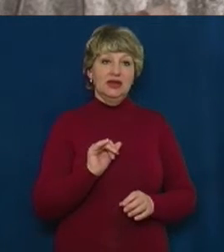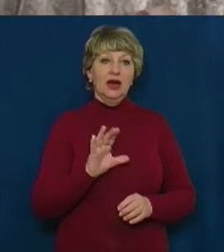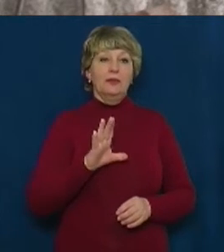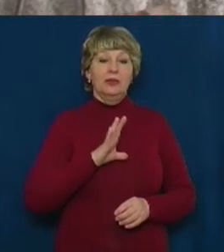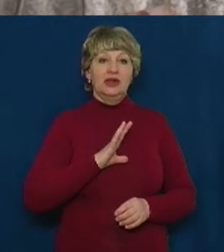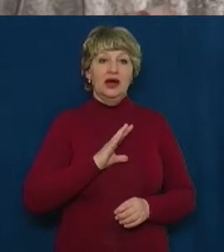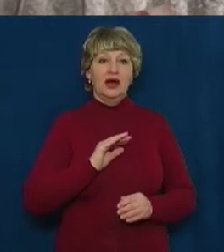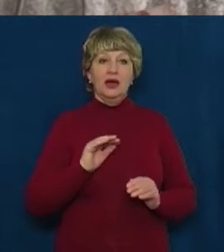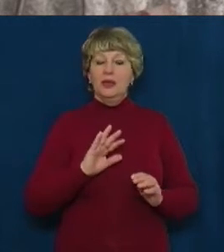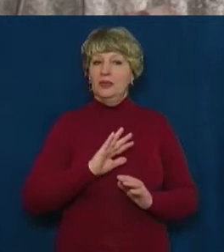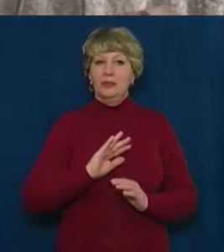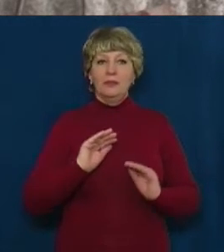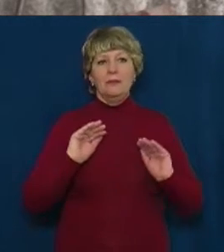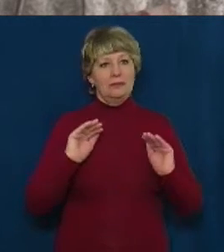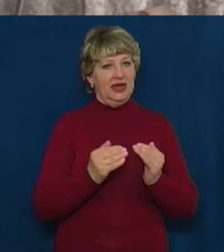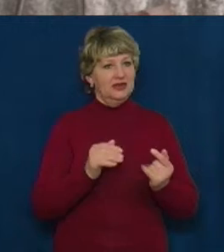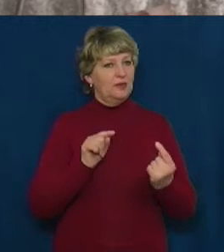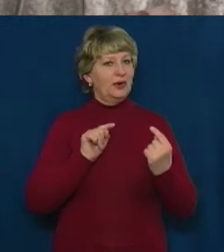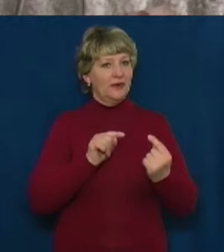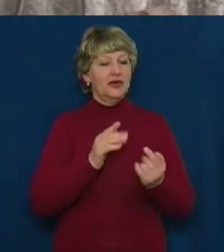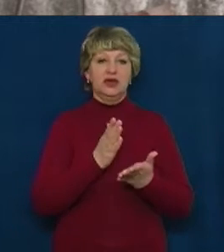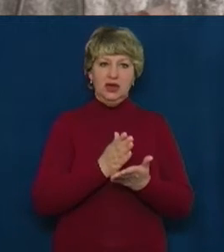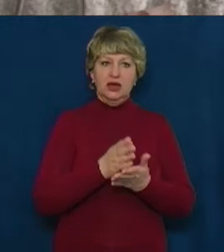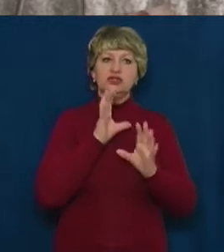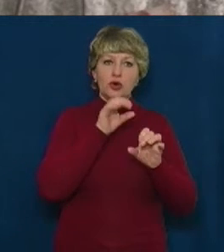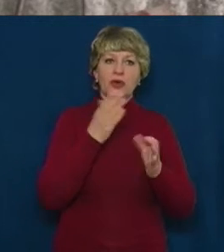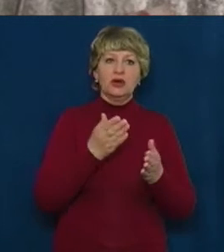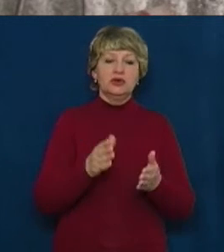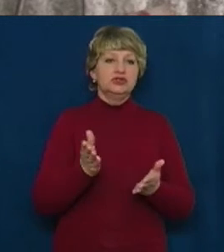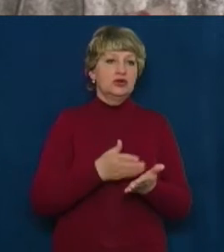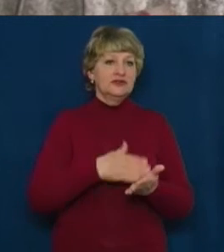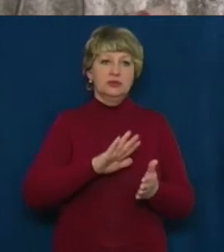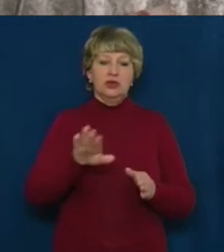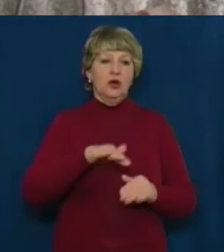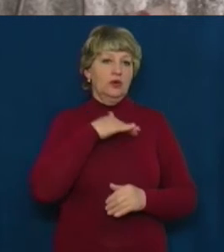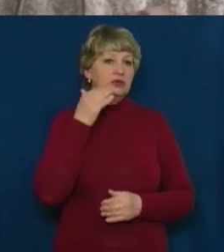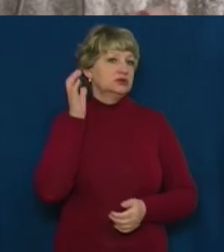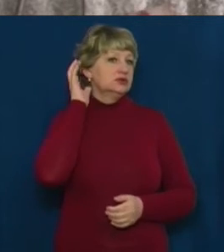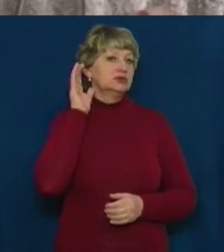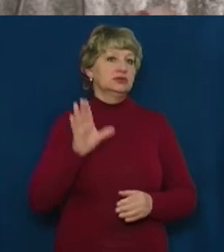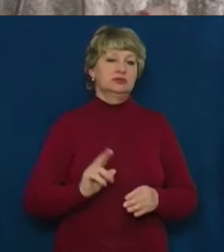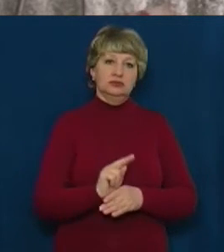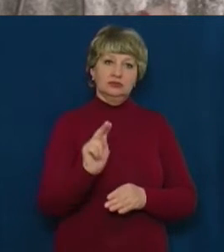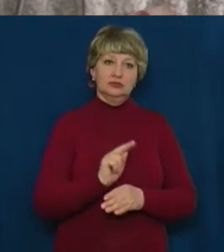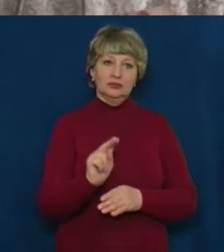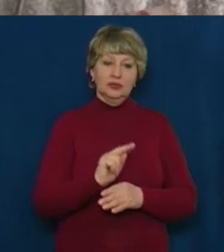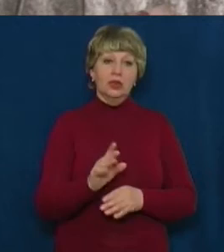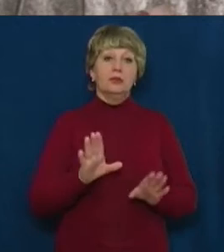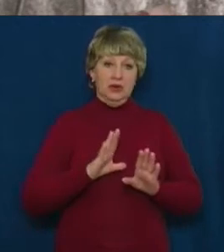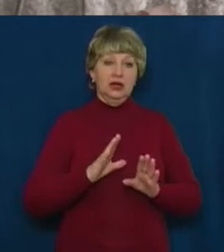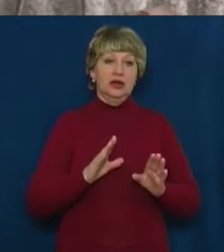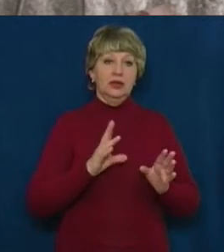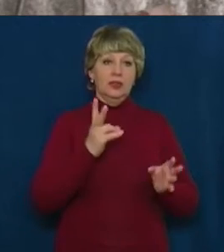працівником, бо є такі собаки, які не слухаються взагалі тренерів. Такі випадки були на цих змаганнях.